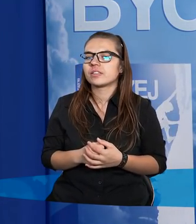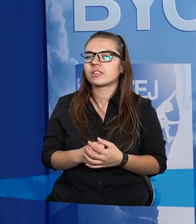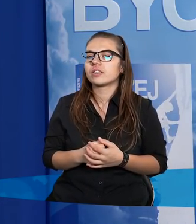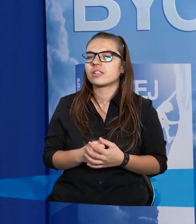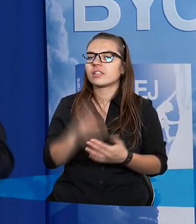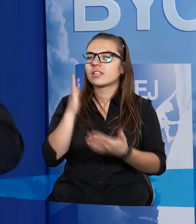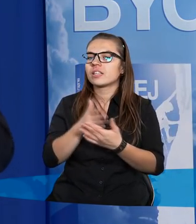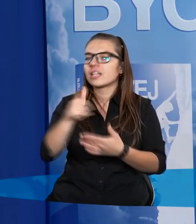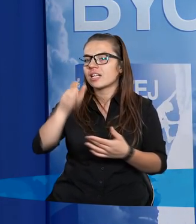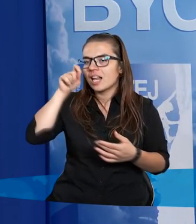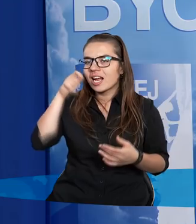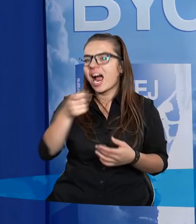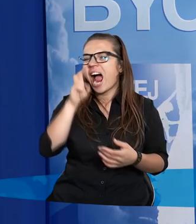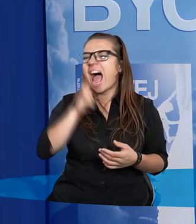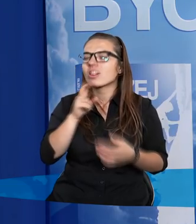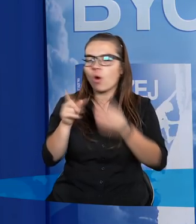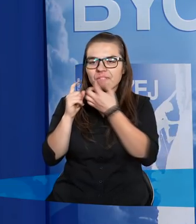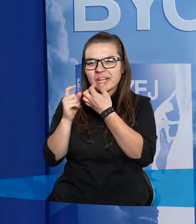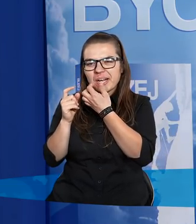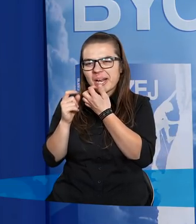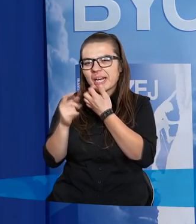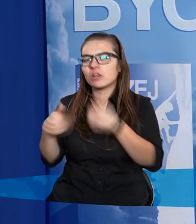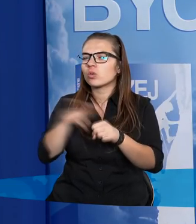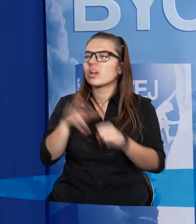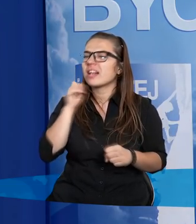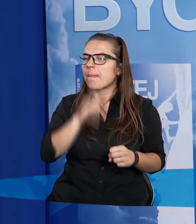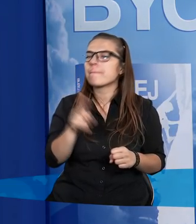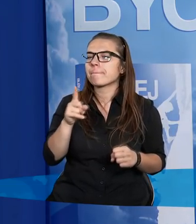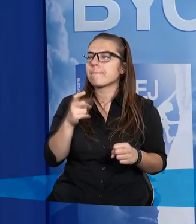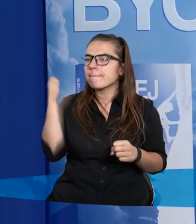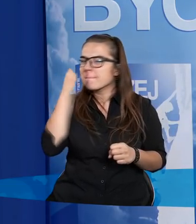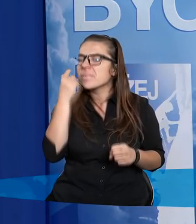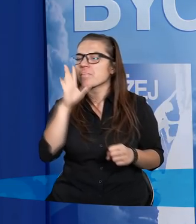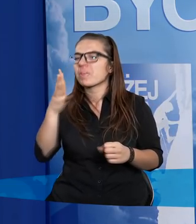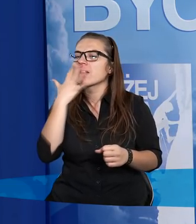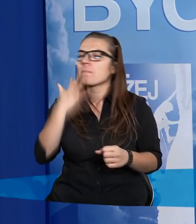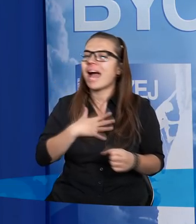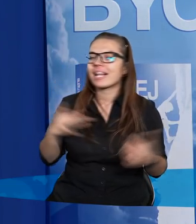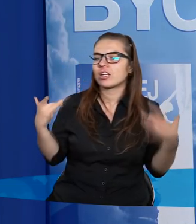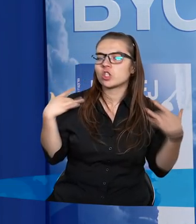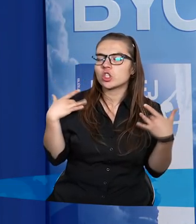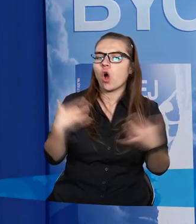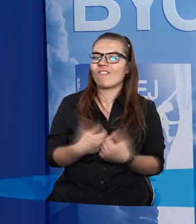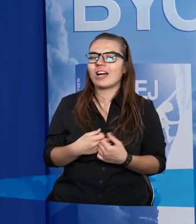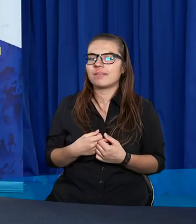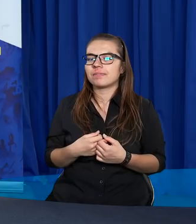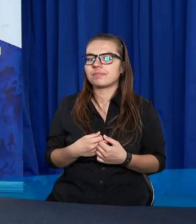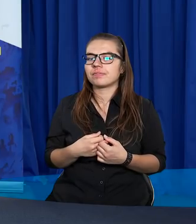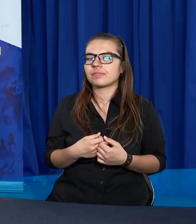kilku tak zwanych kadrowych, którzy naprawdę ciekawą perspektywą życiową się wykazali.